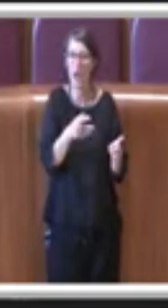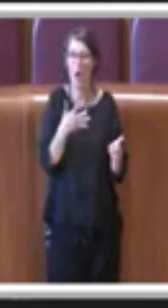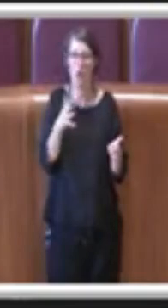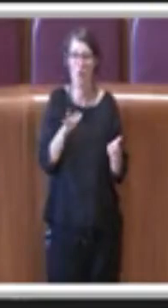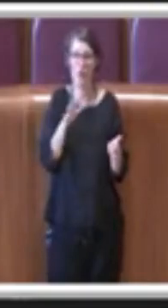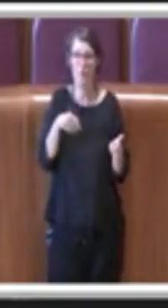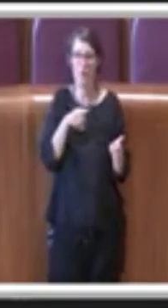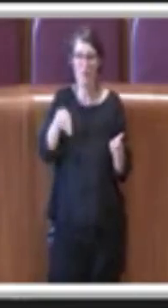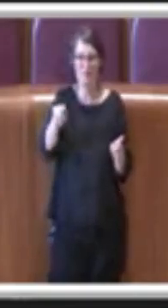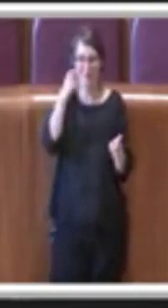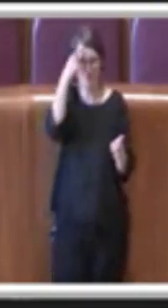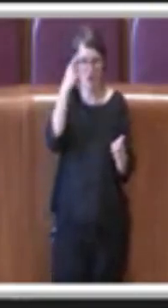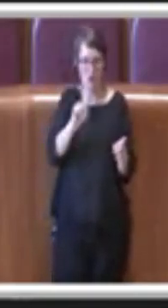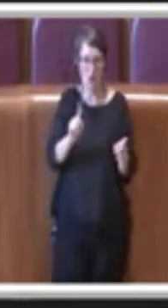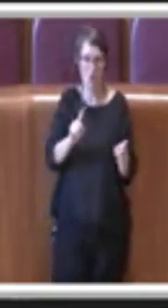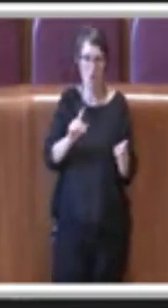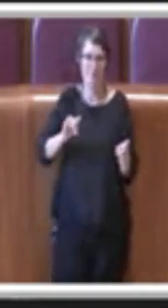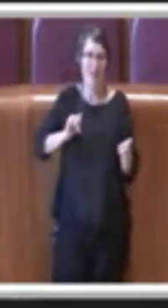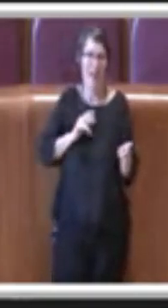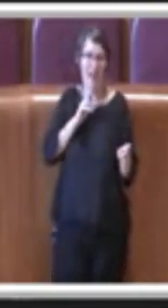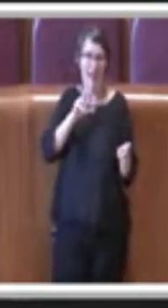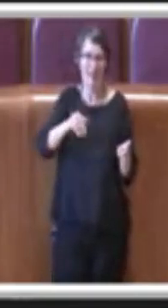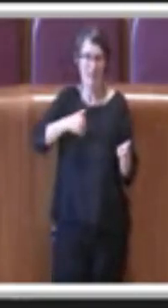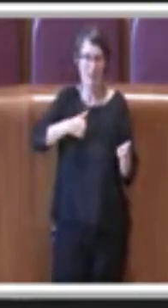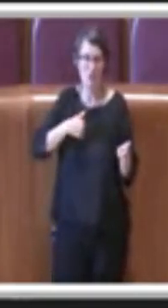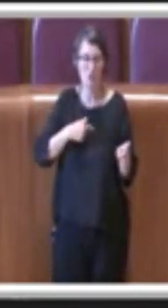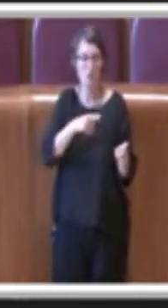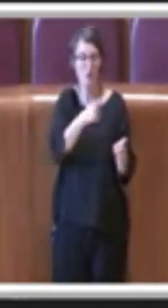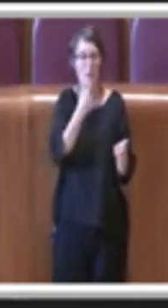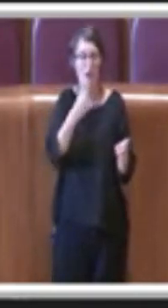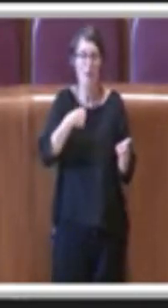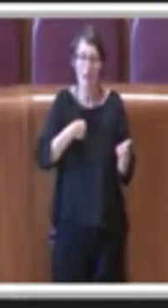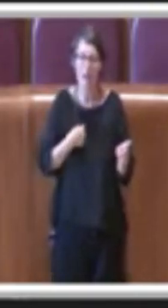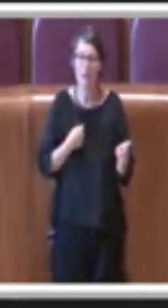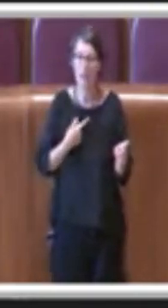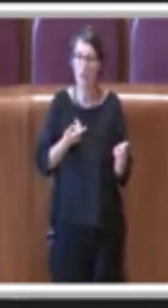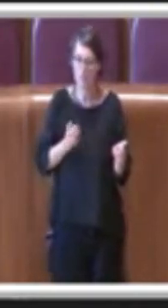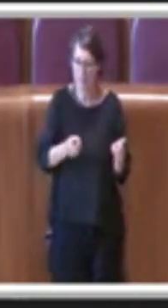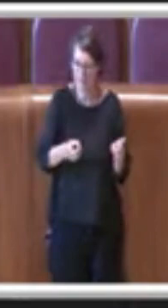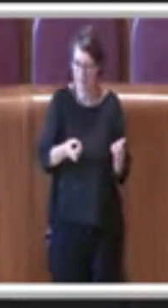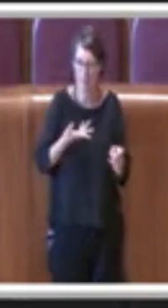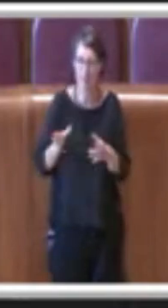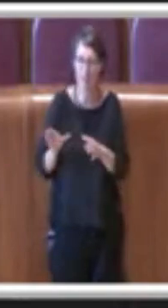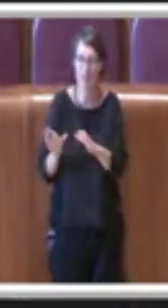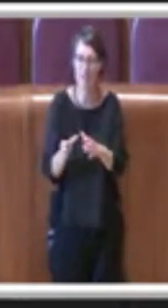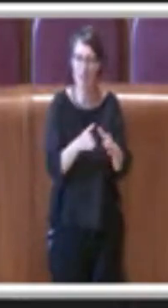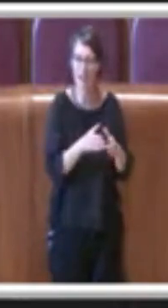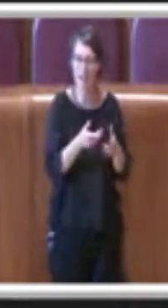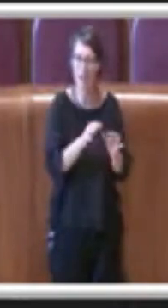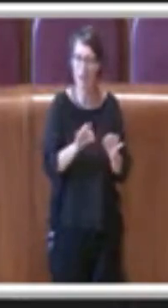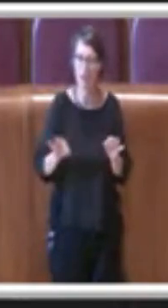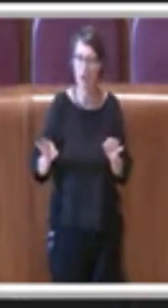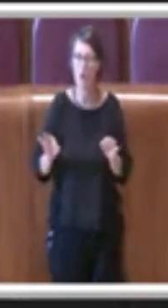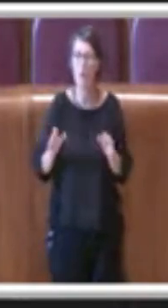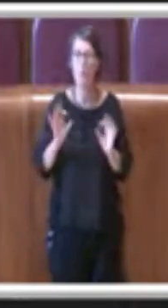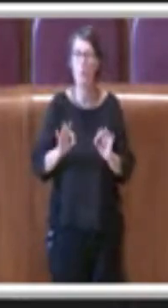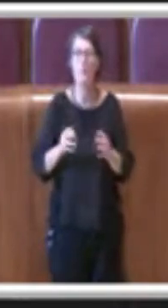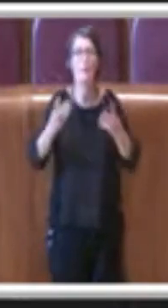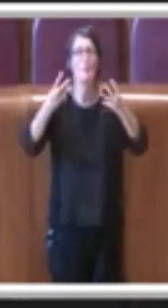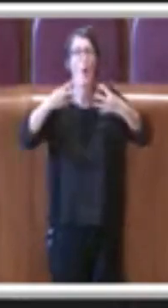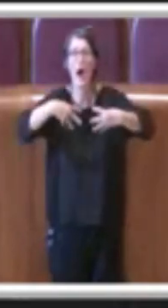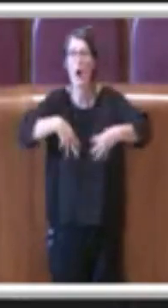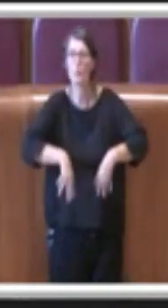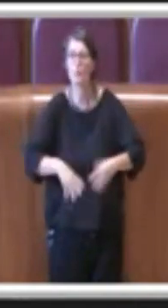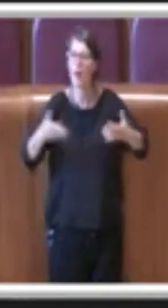alcune categorie avranno automaticamente le riduzioni in bolletta nel